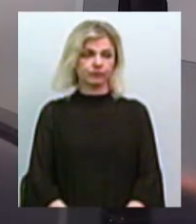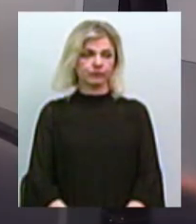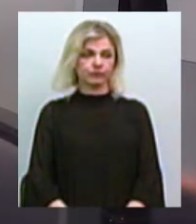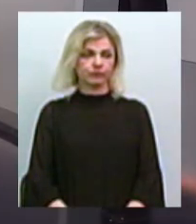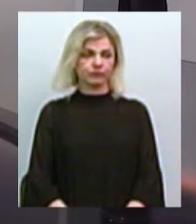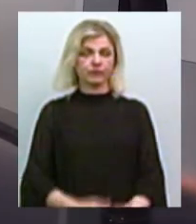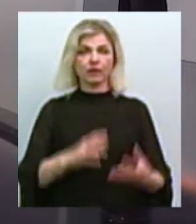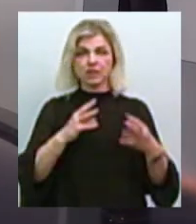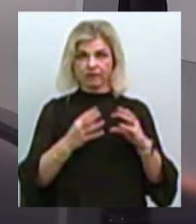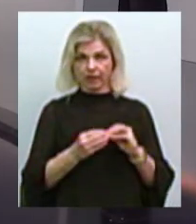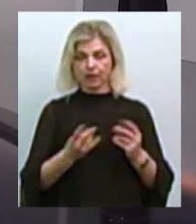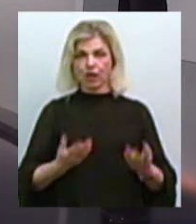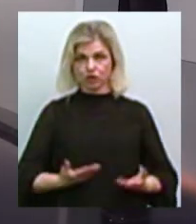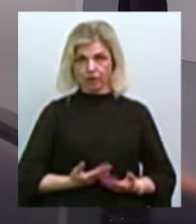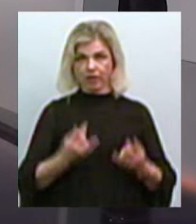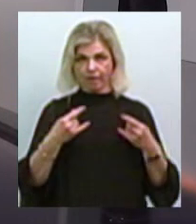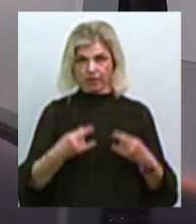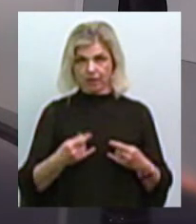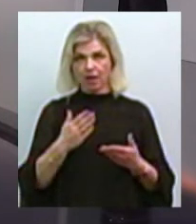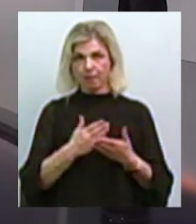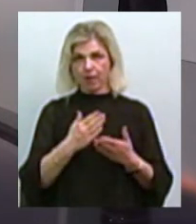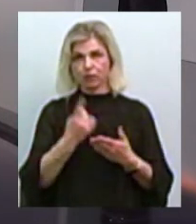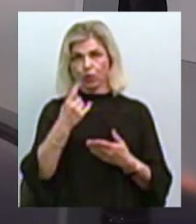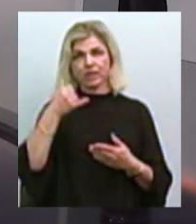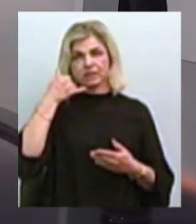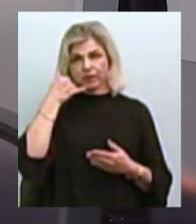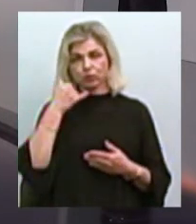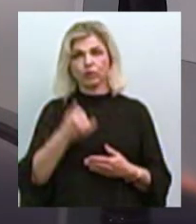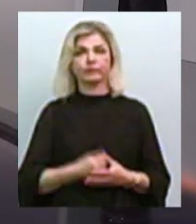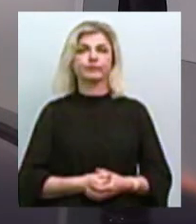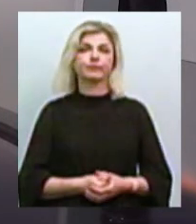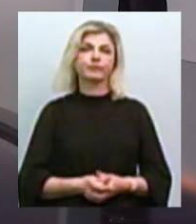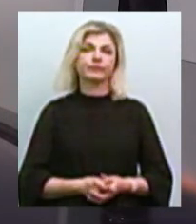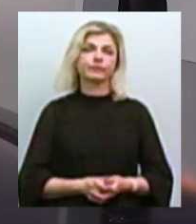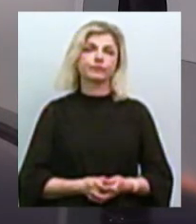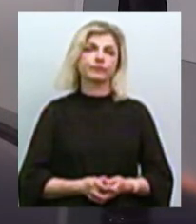Звіти на живопрямому ефірі і маємо ще один дзвінок відділядача. Будь ласка, слухаємо вас.